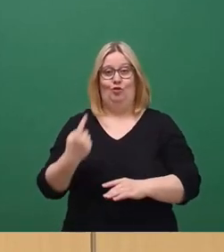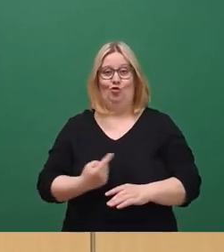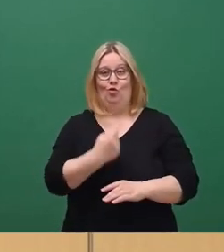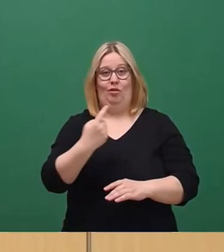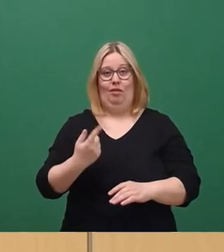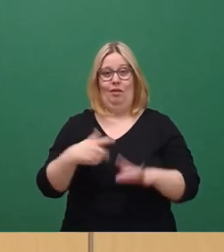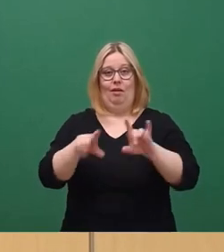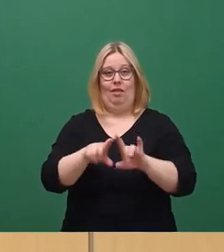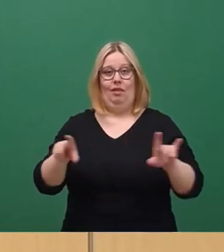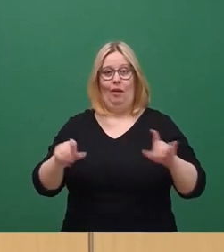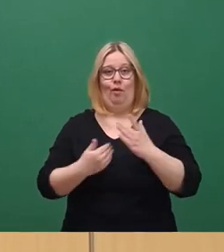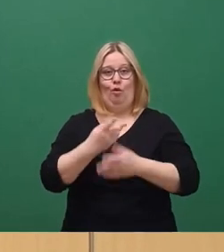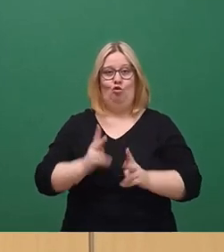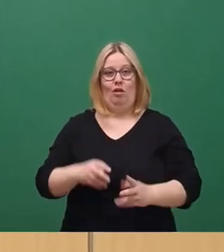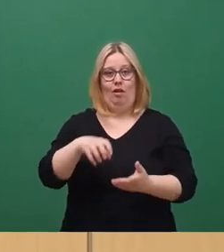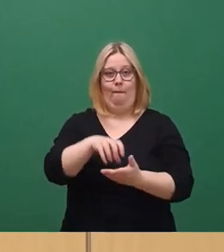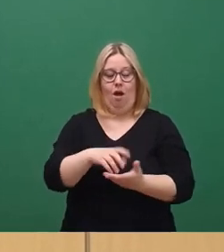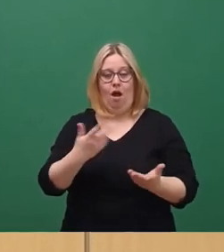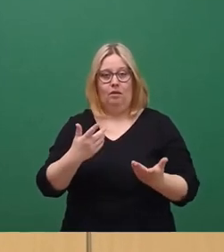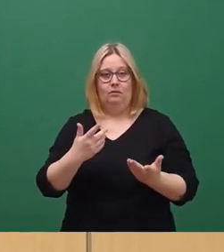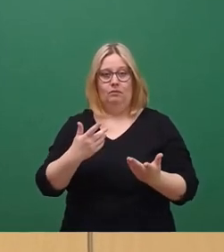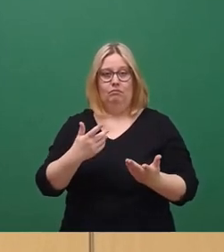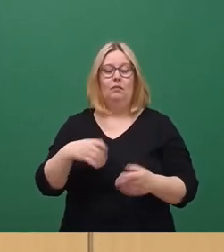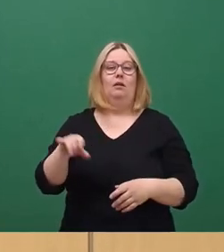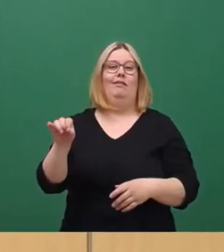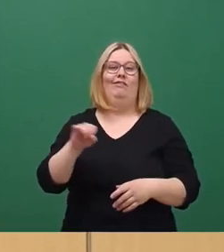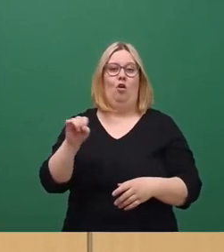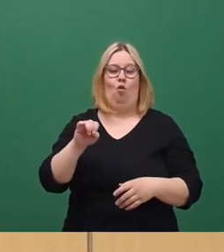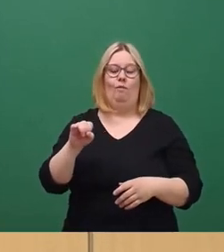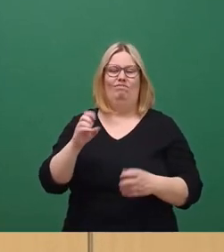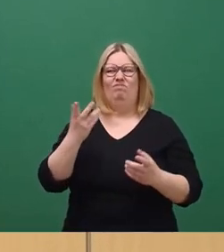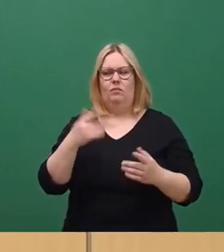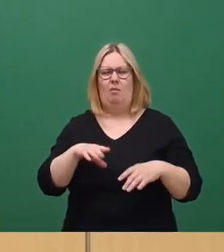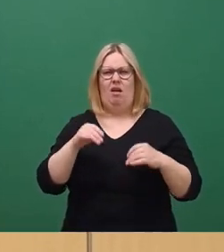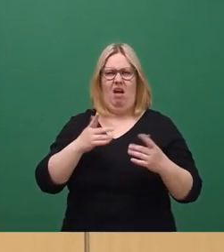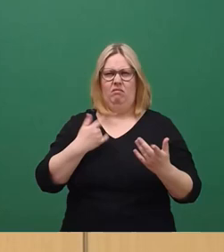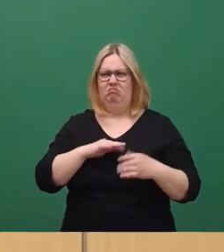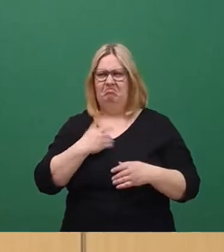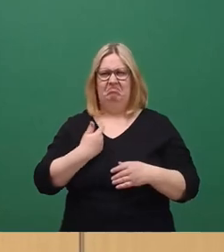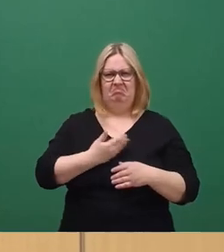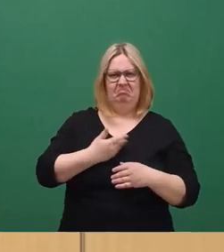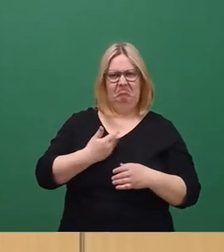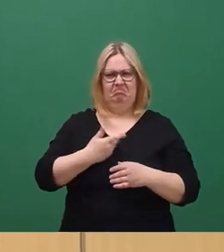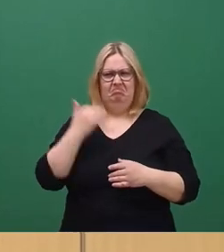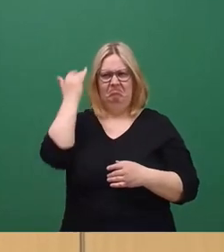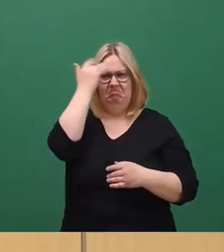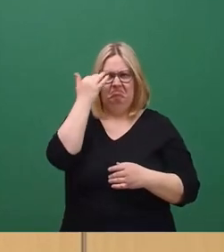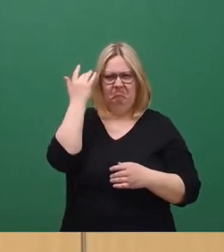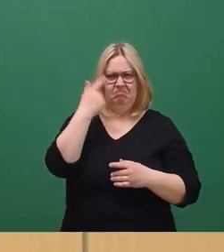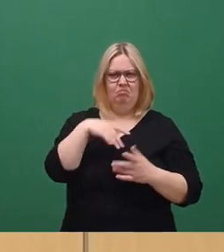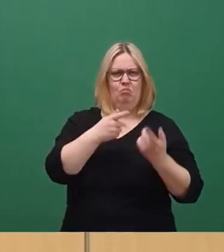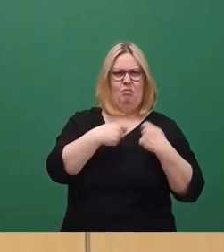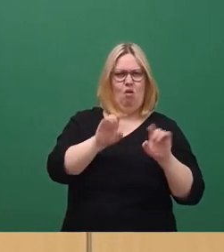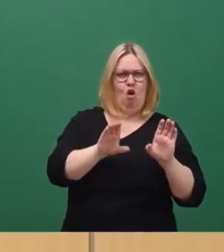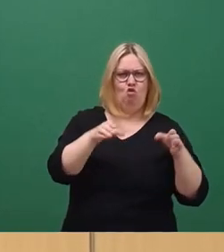Neustädter Markt. Grund dafür sind die Irritationen, die, glaube ich, bei vielen von uns und im Bauausschuss ist